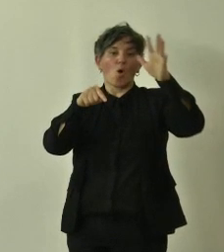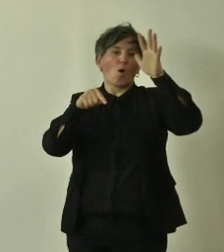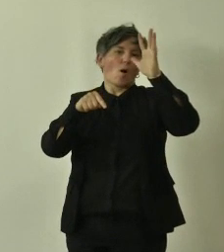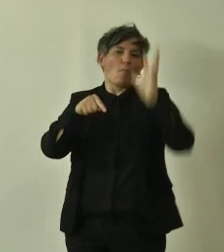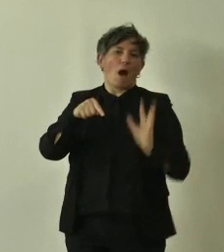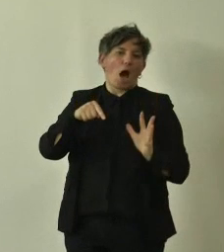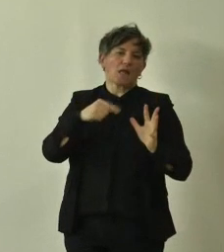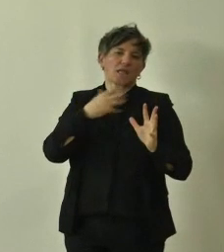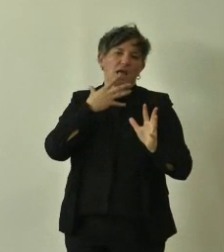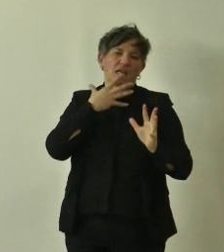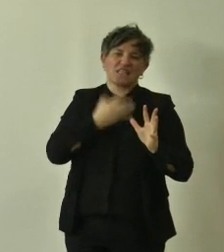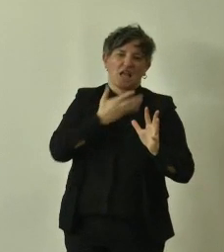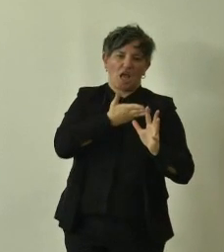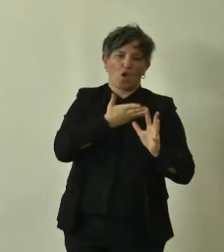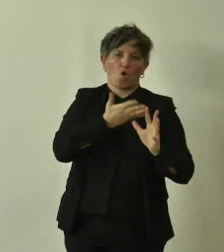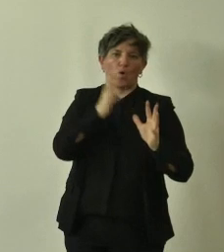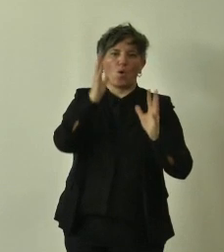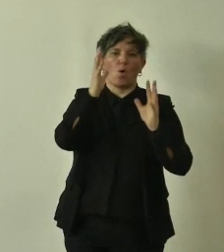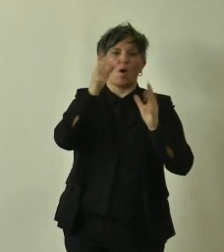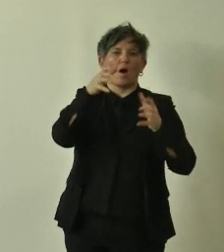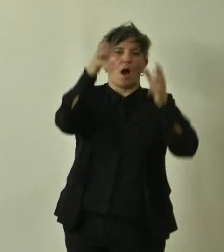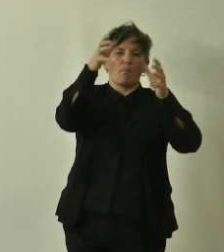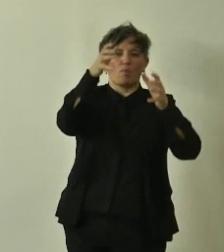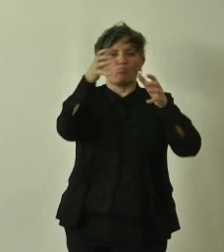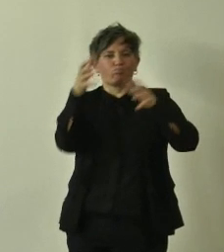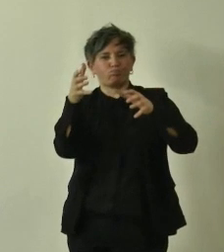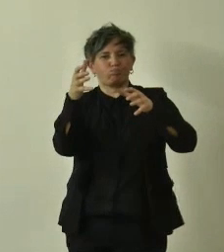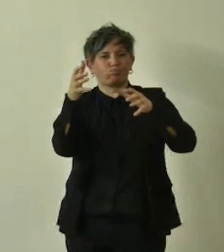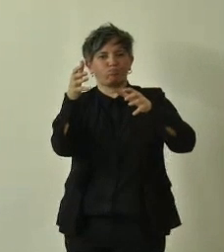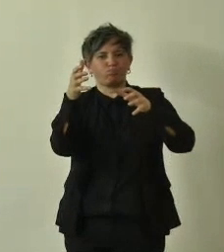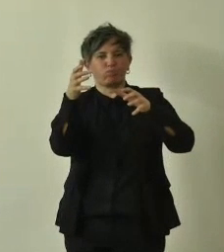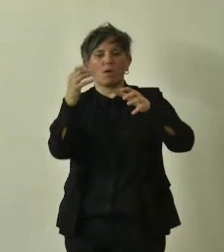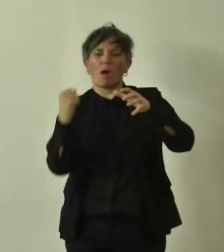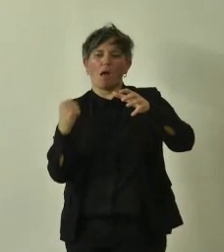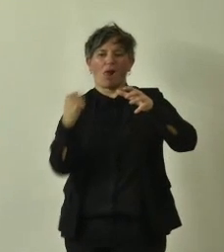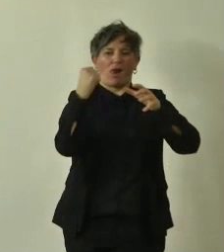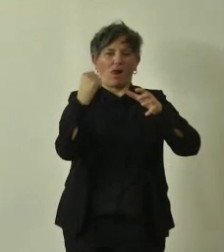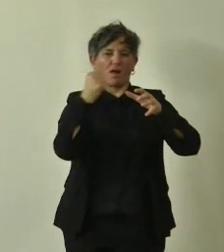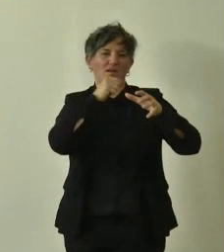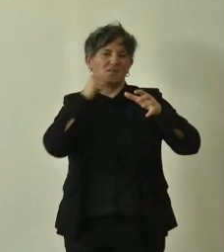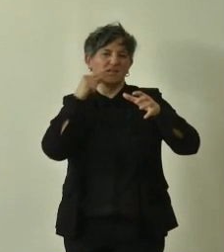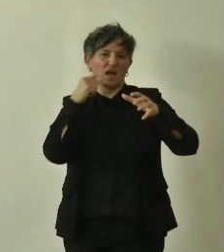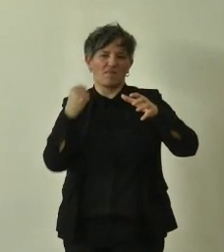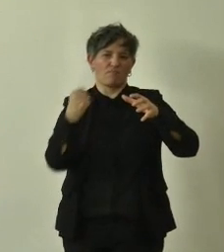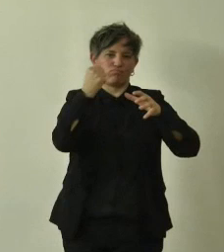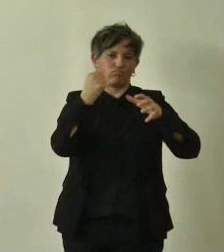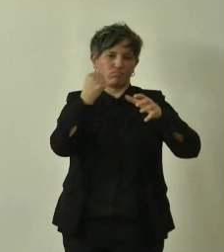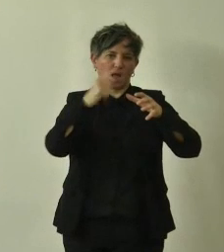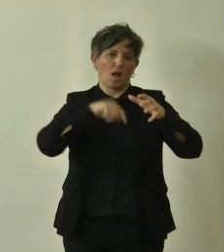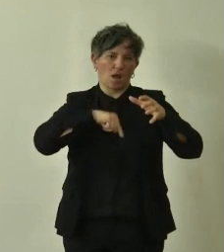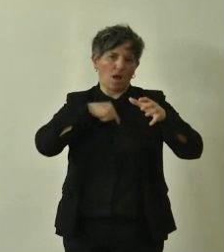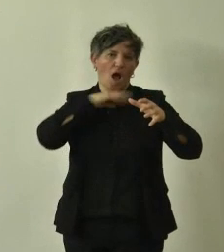l'albero si è inclinato ma viene sorretto e resiste nonostante l'età